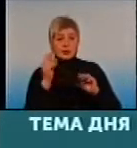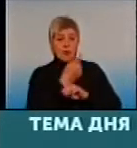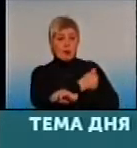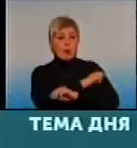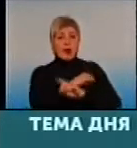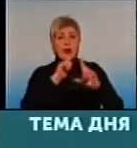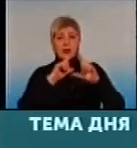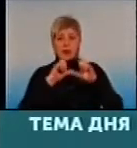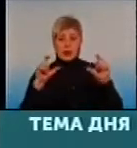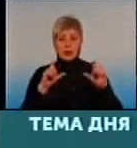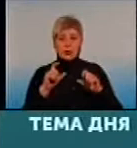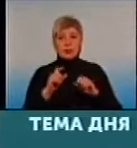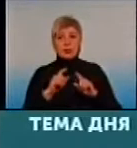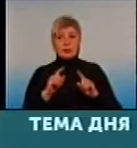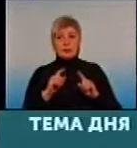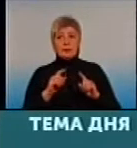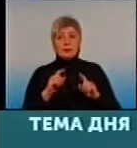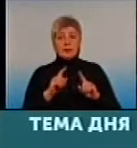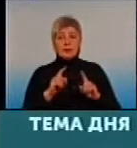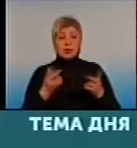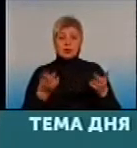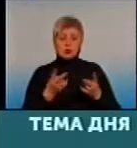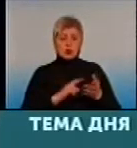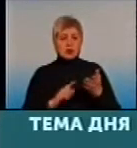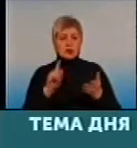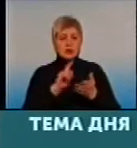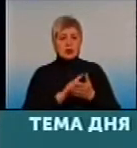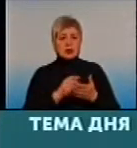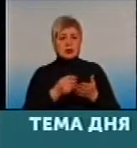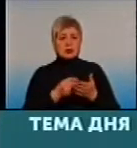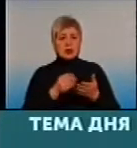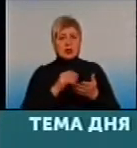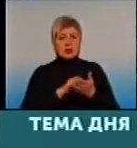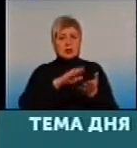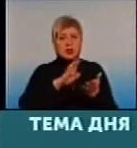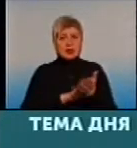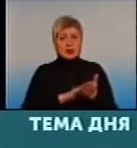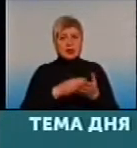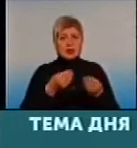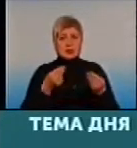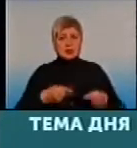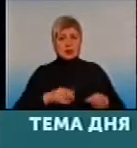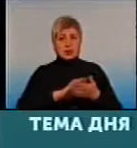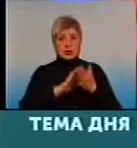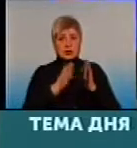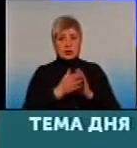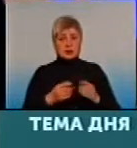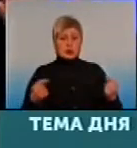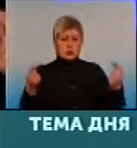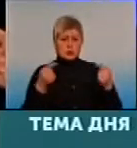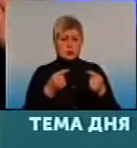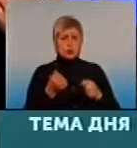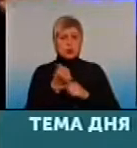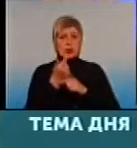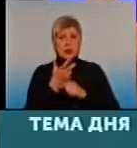чтобы зарегистрироваться в системе электронного здоровья, чтобы было видно, четко, ничего не надо приписывать, ничего не надо выдумывать. То есть, четкое количество